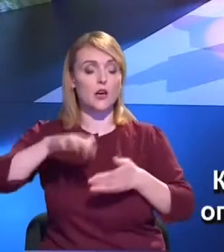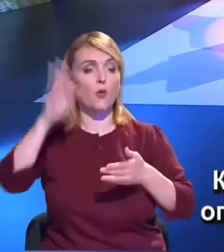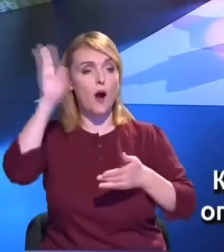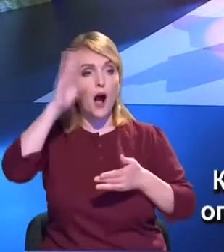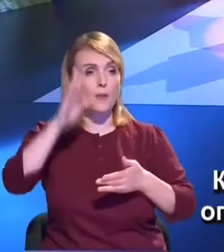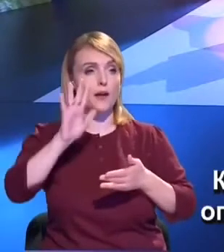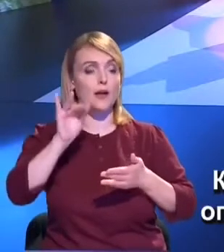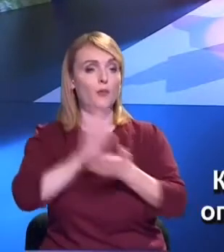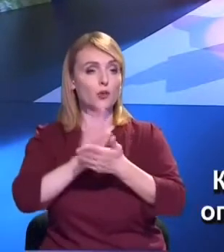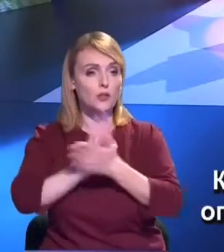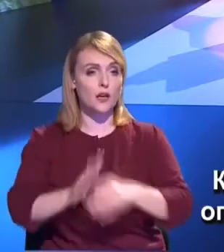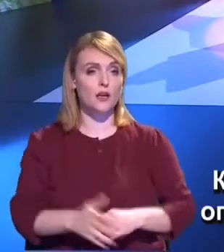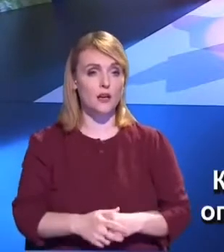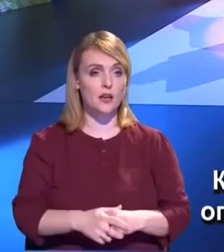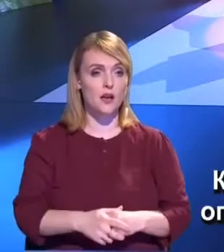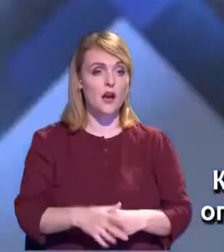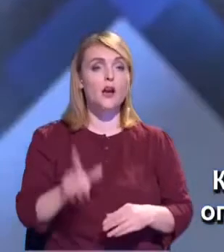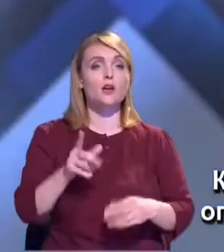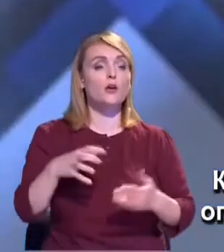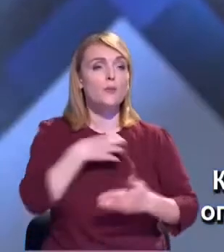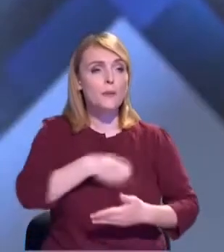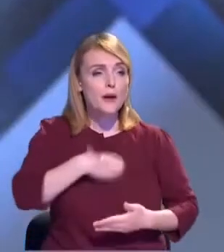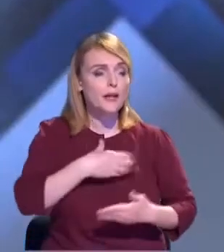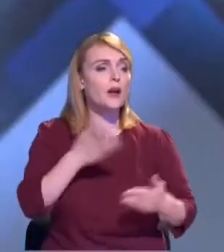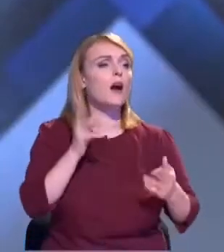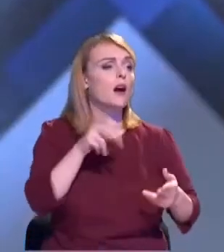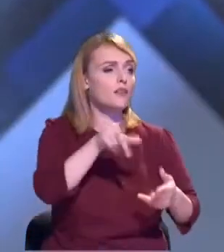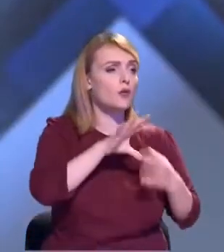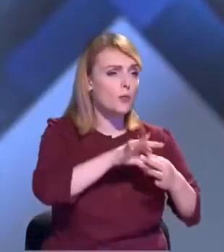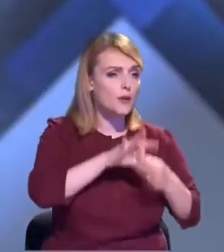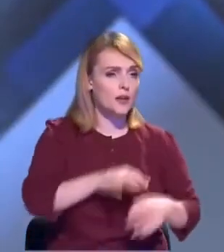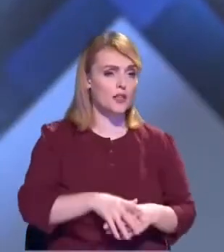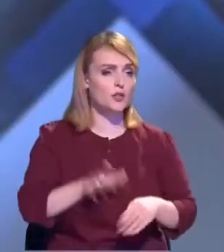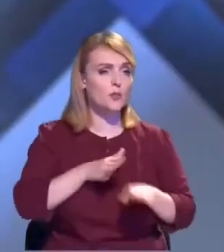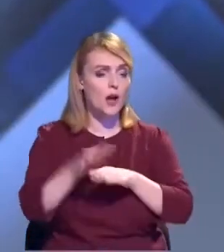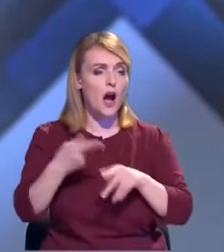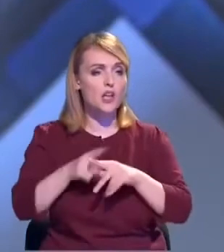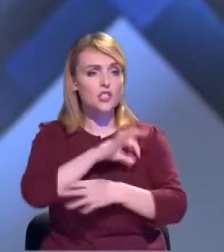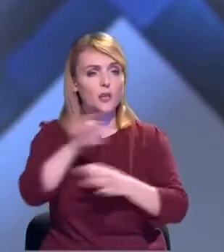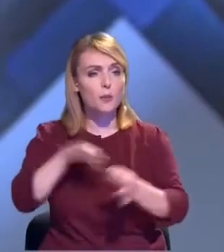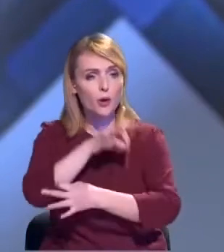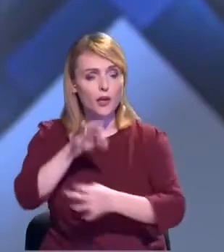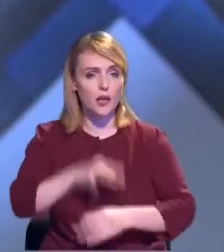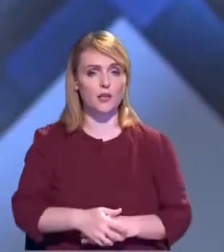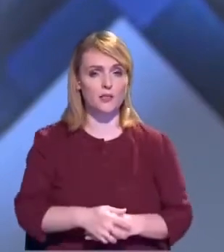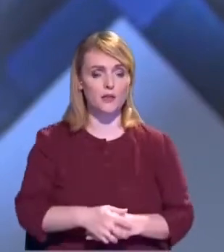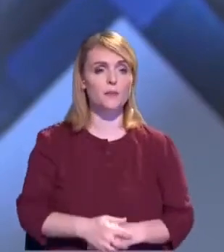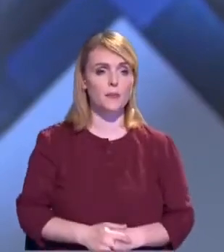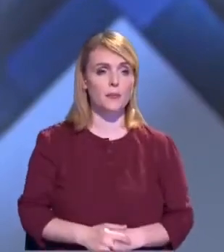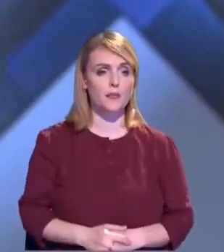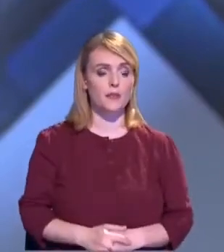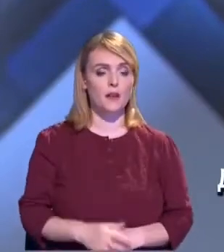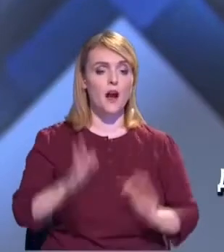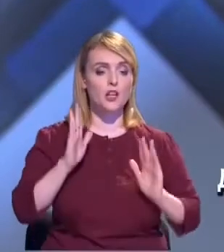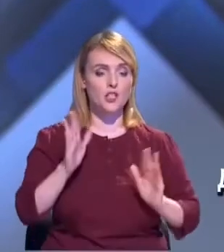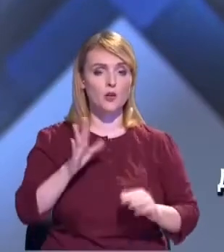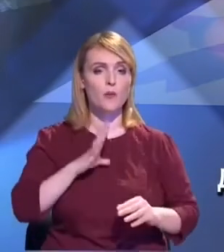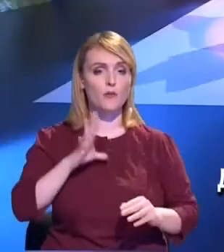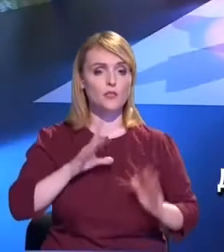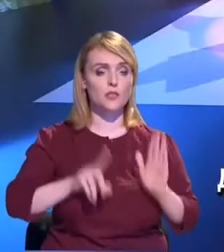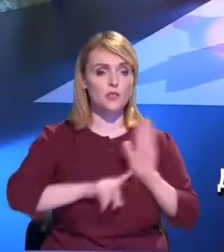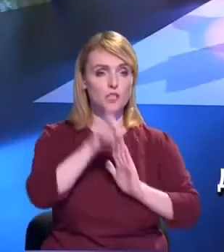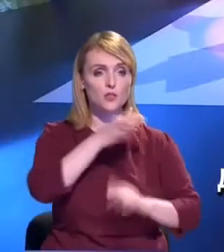identifică resurse și mijloace financiare necesare pentru realizarea acestor proiecte? Pentru cum a și indicat inițial domnul Andros,